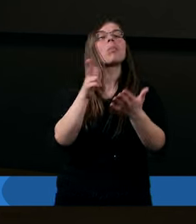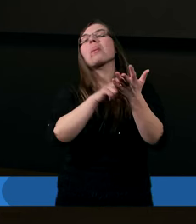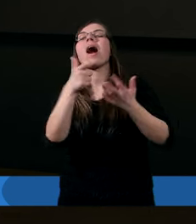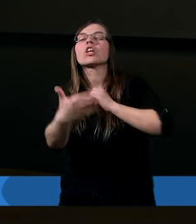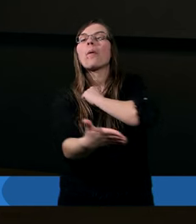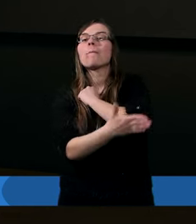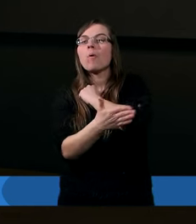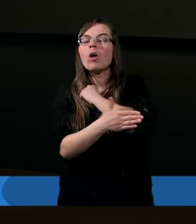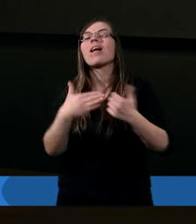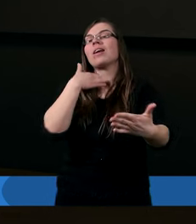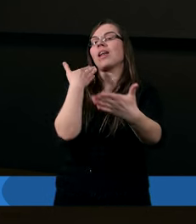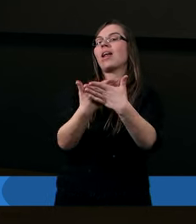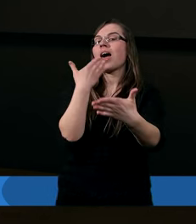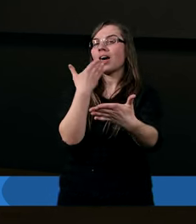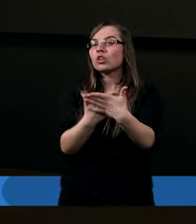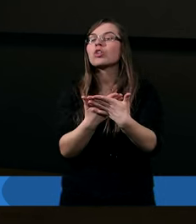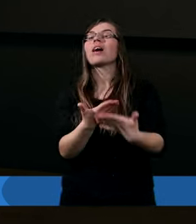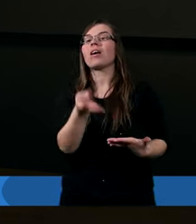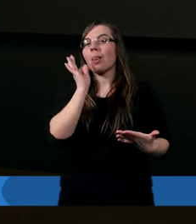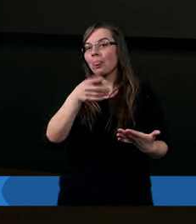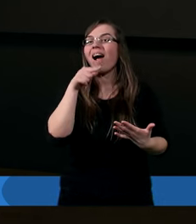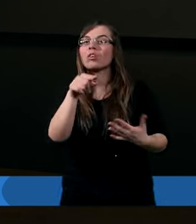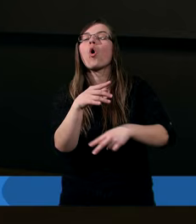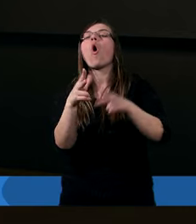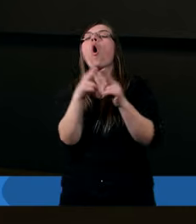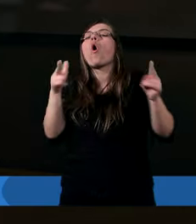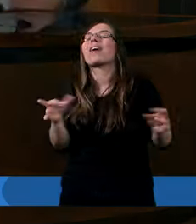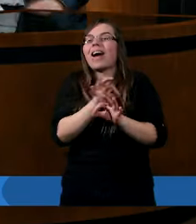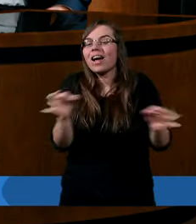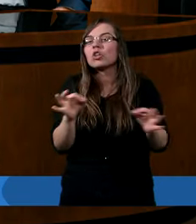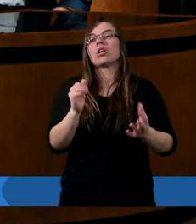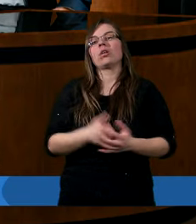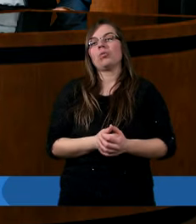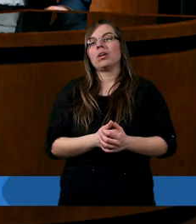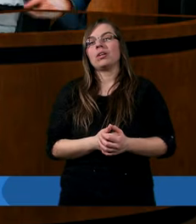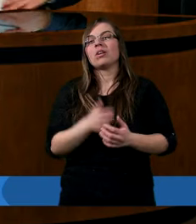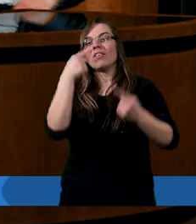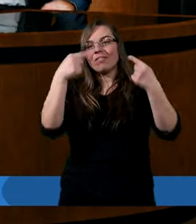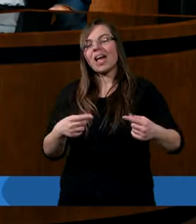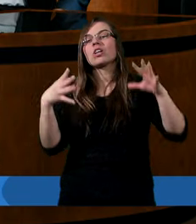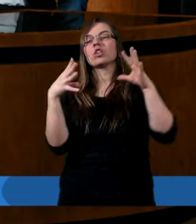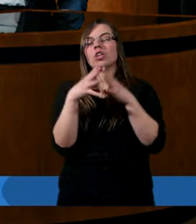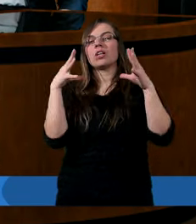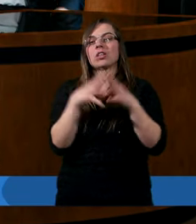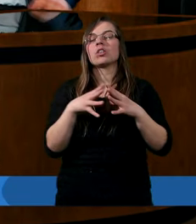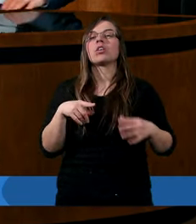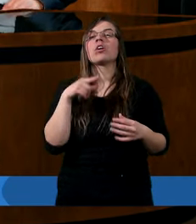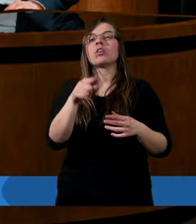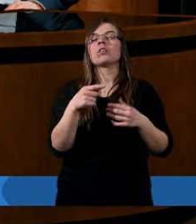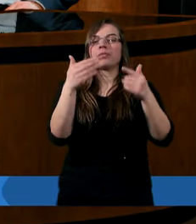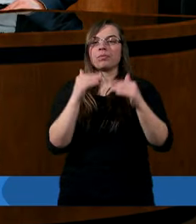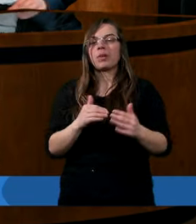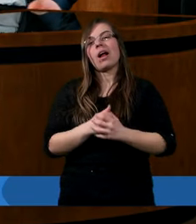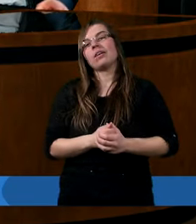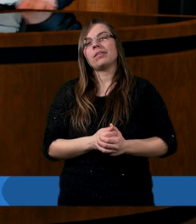czym to polega, dlaczego tak to określił. Wiersz dziesiąty w szesnastym